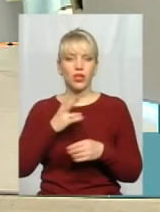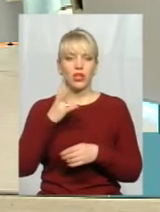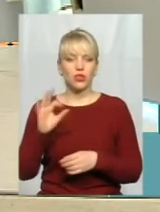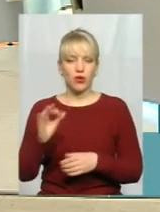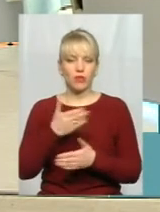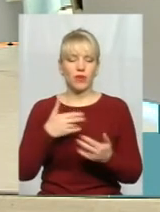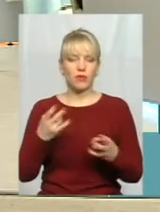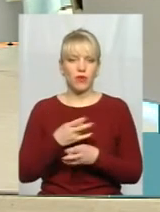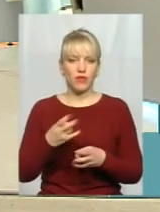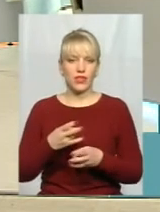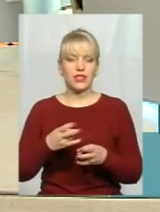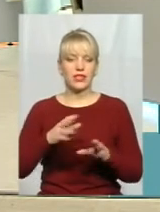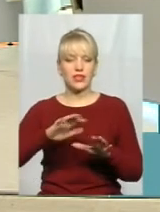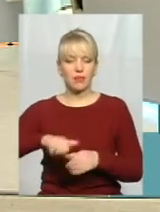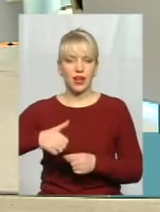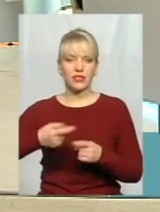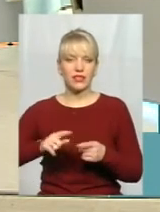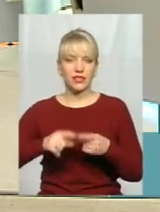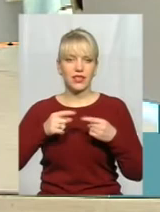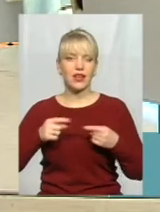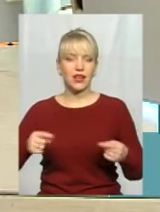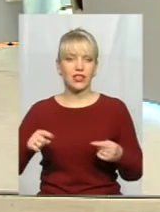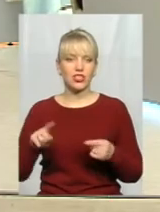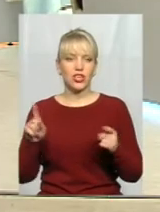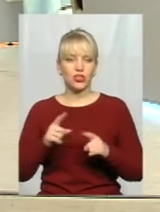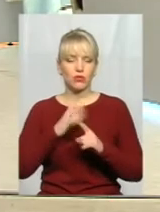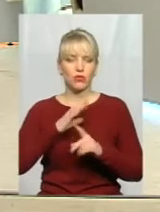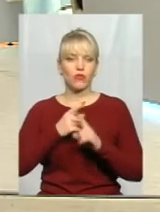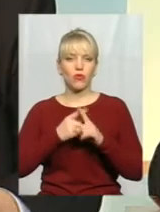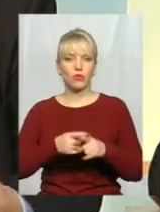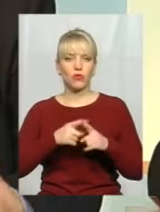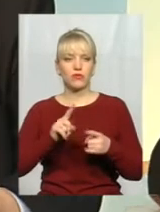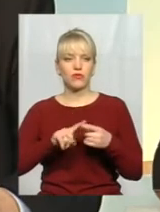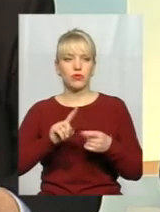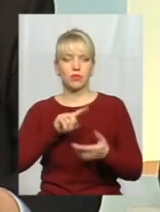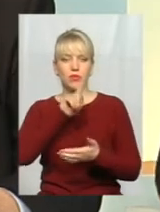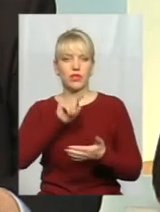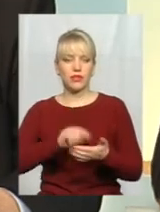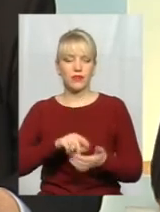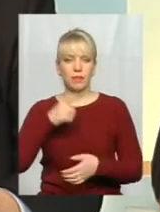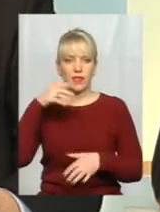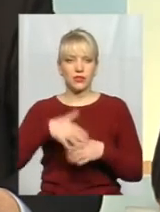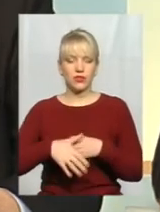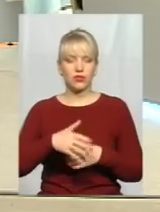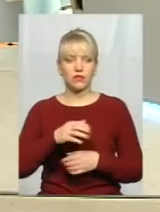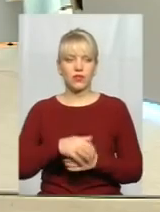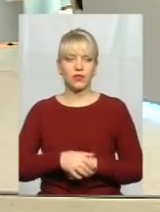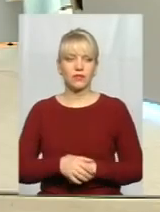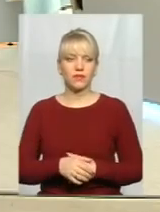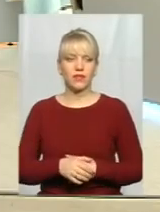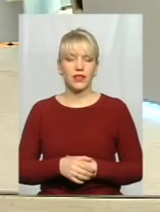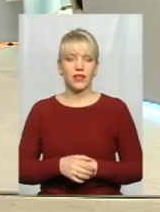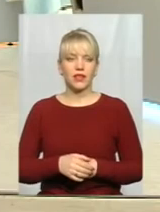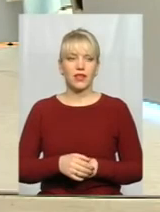забрати ті речі, які досягти компромісу в цьому питанні. Зрозуміло, Андрій. Пане Юрій, я на